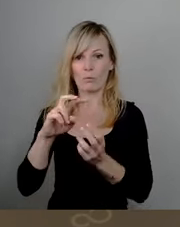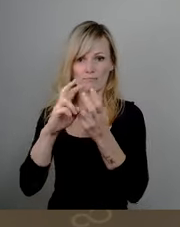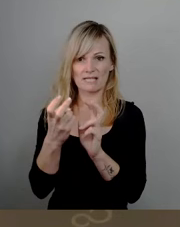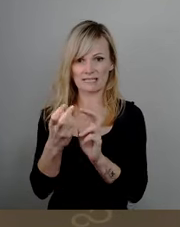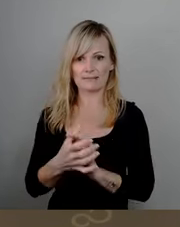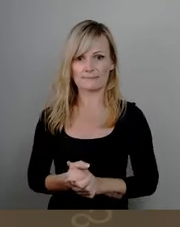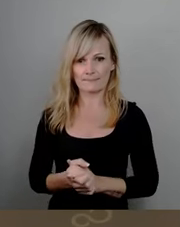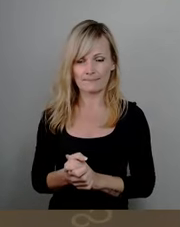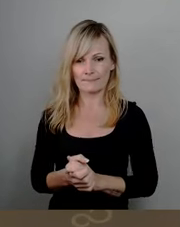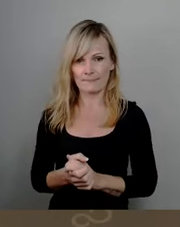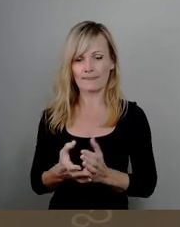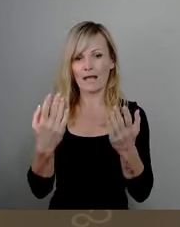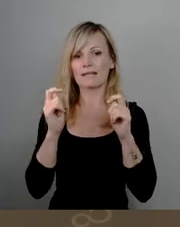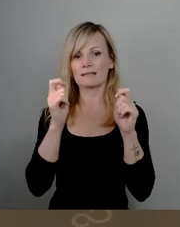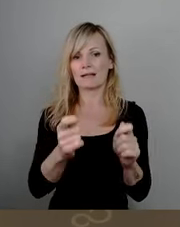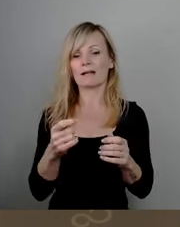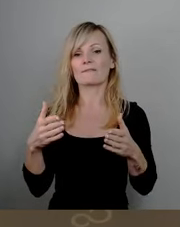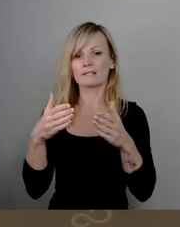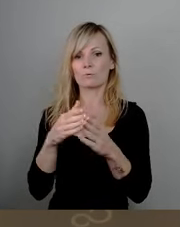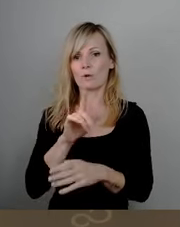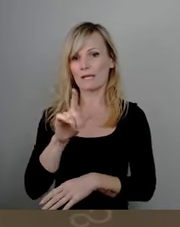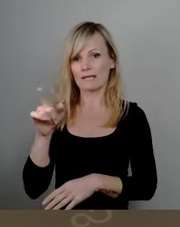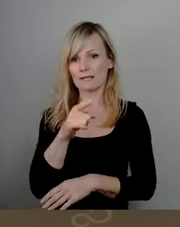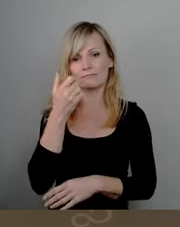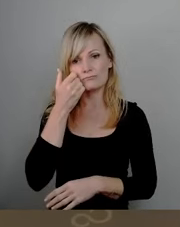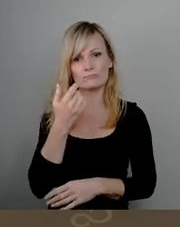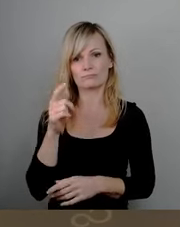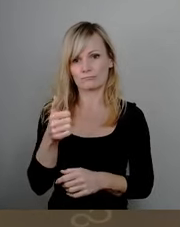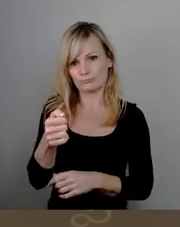Antrag Fraktion Die Linke. Bitte hier um das Stimmzeichen.